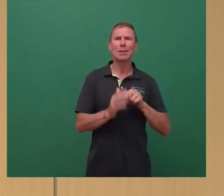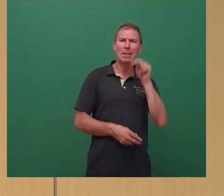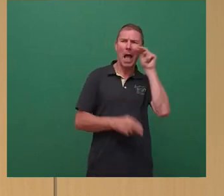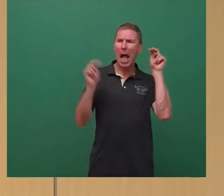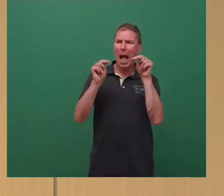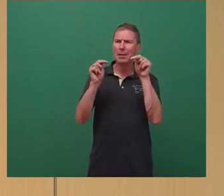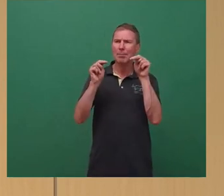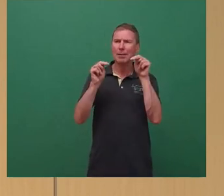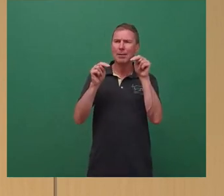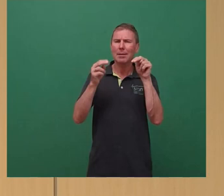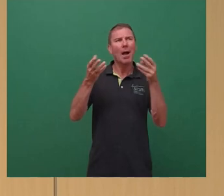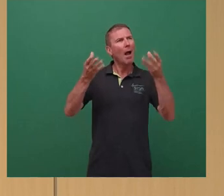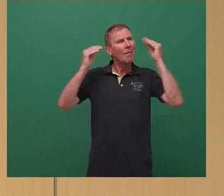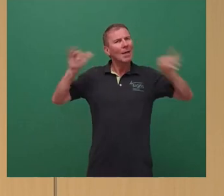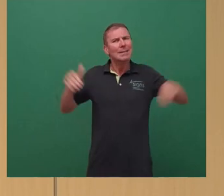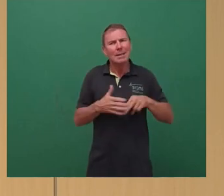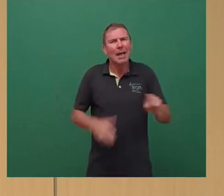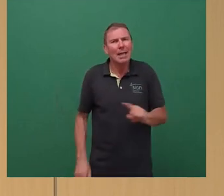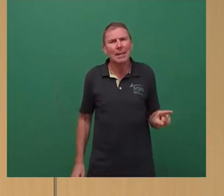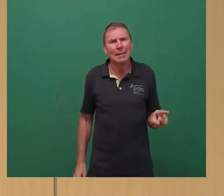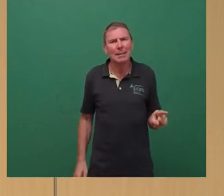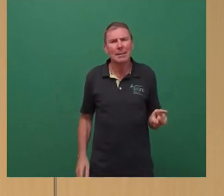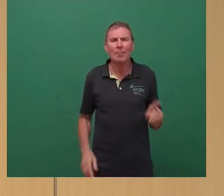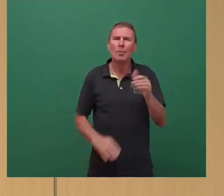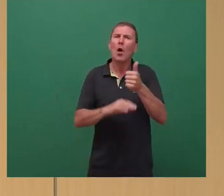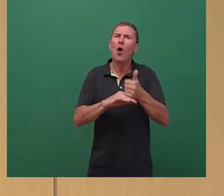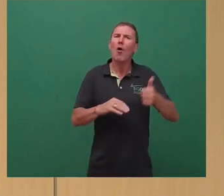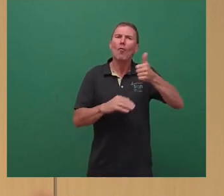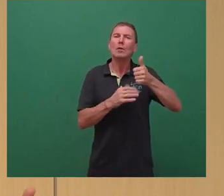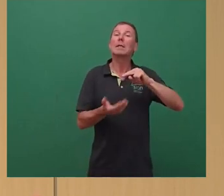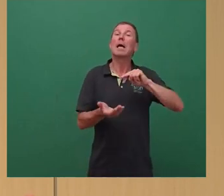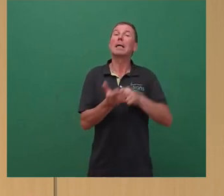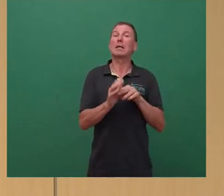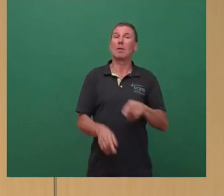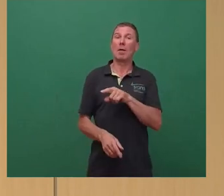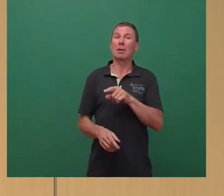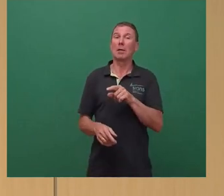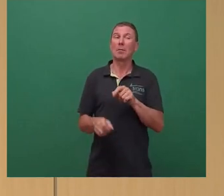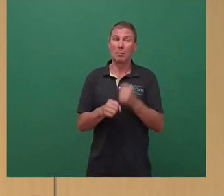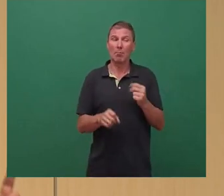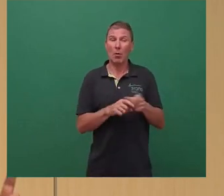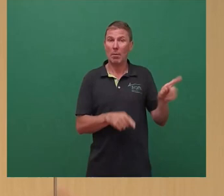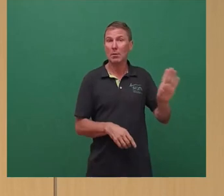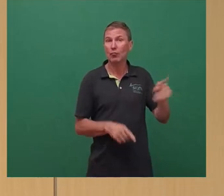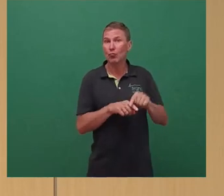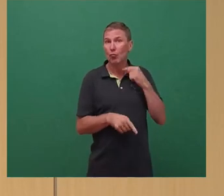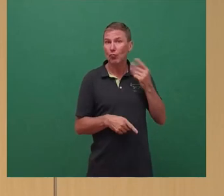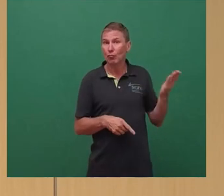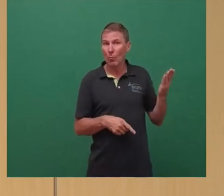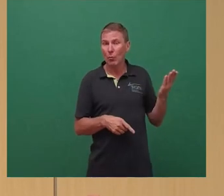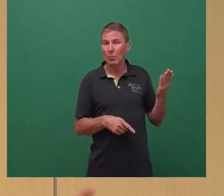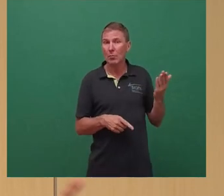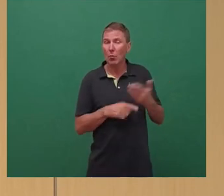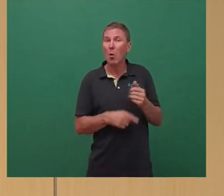ausblenden. Und wenn ein Vorstand der technischen Werke mit Zustimmung des Oberbürgermeisters oder der OB